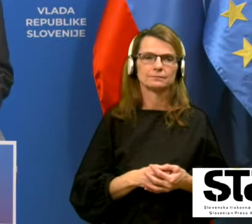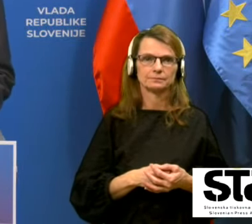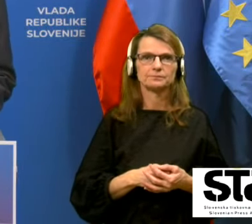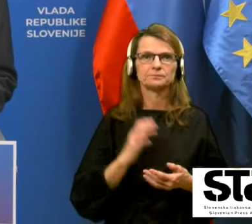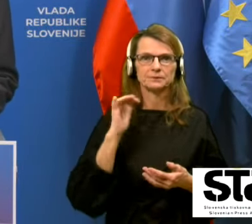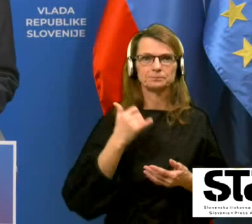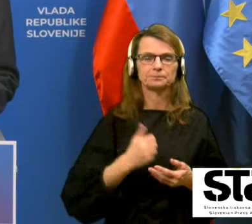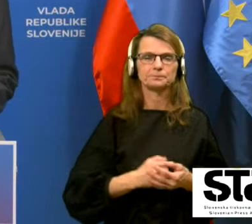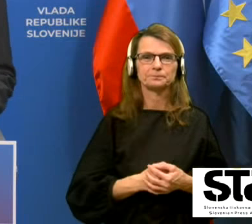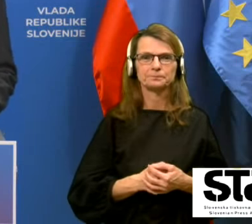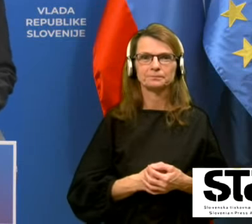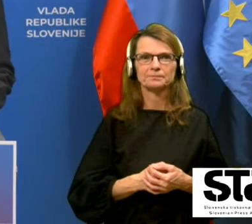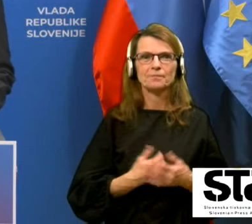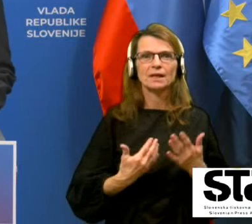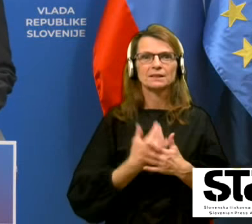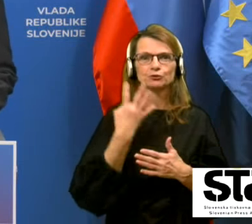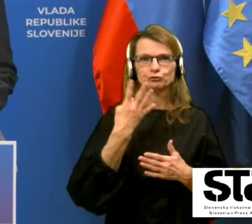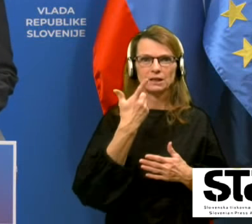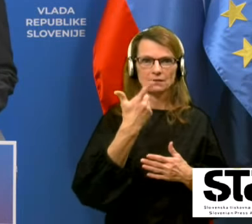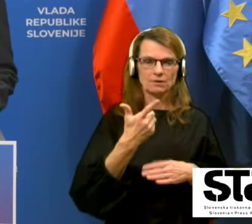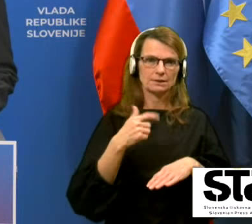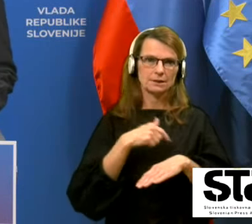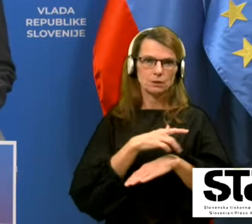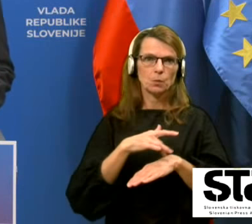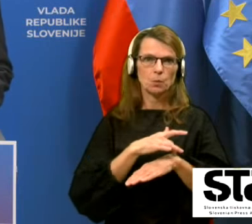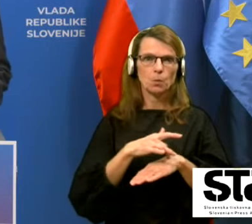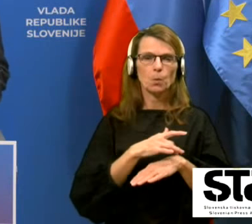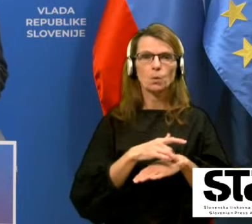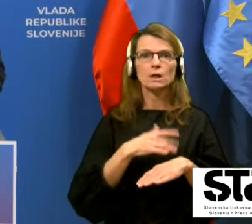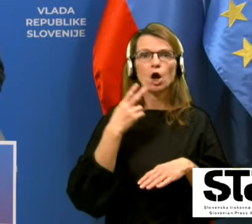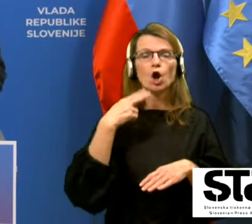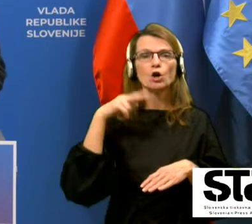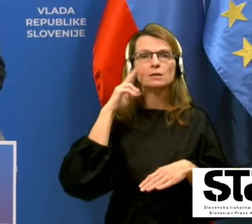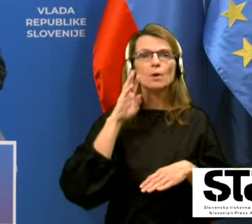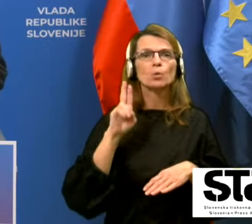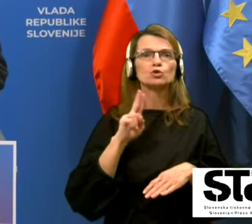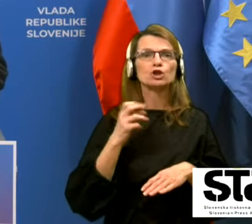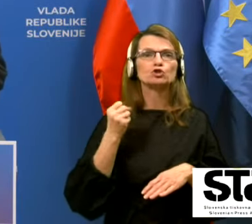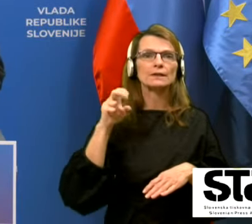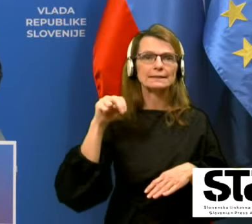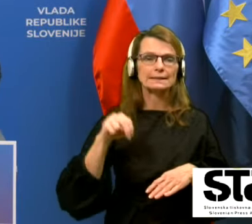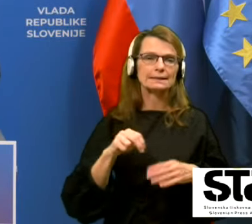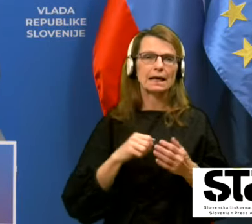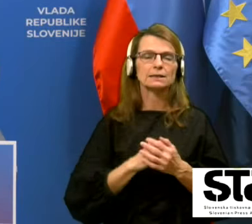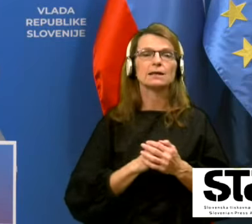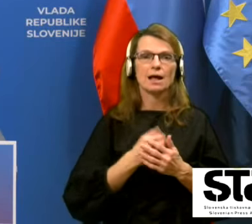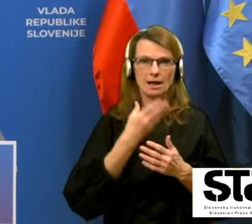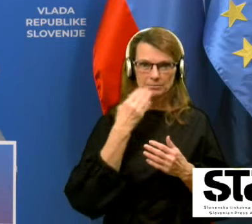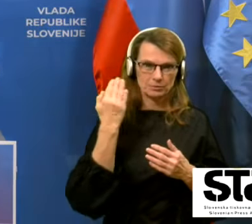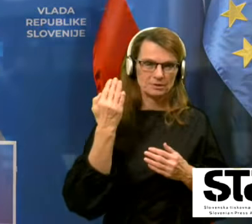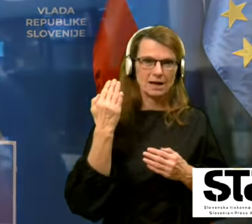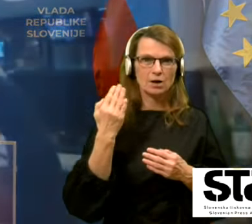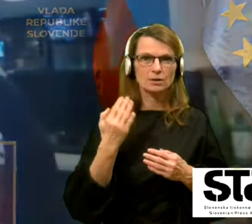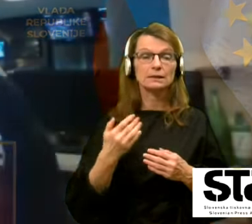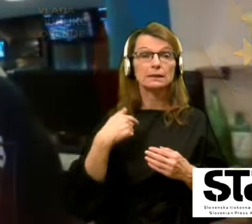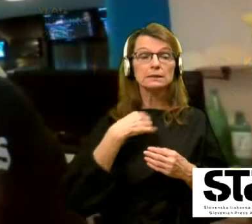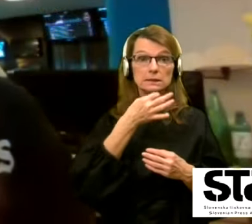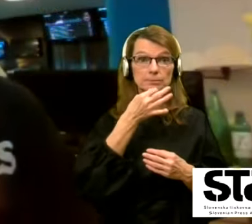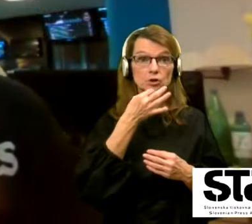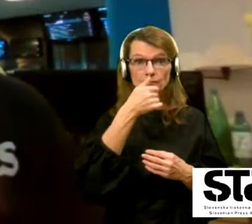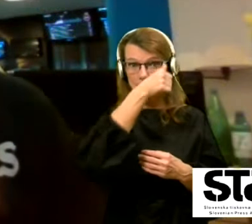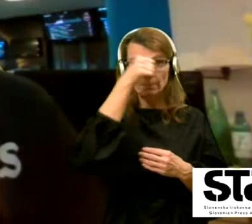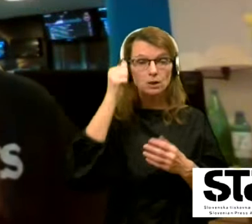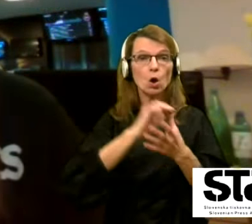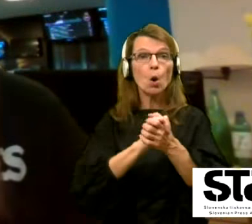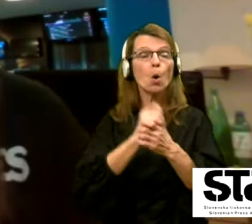Je, za 24 ur, gospa Urška Šestan. Ja, pozdravljeni. Jaz sprašujem v